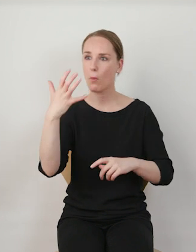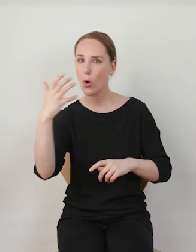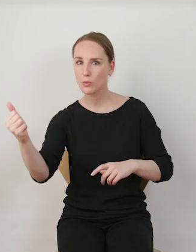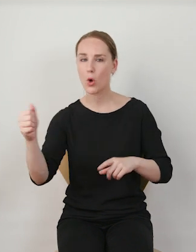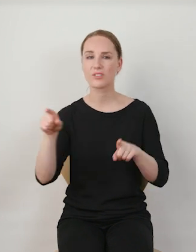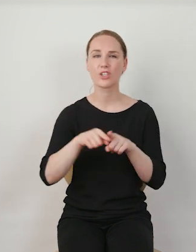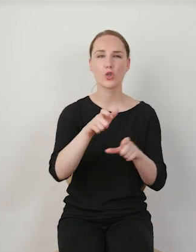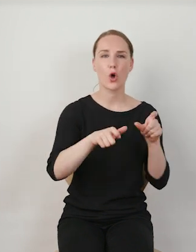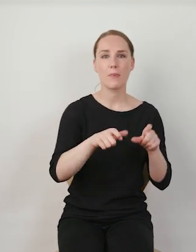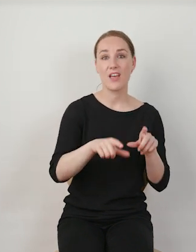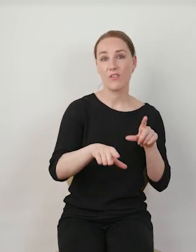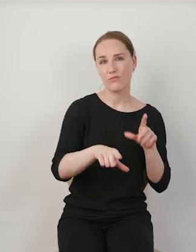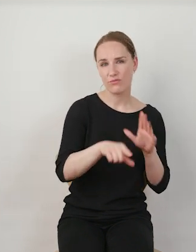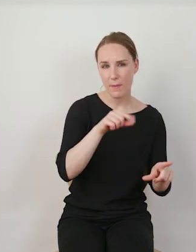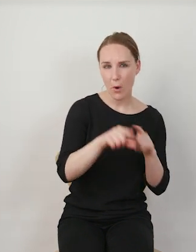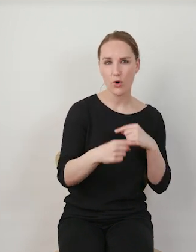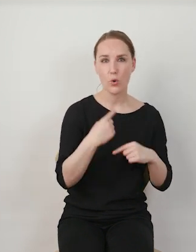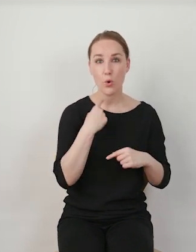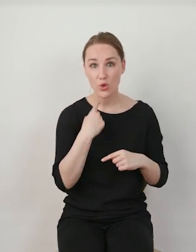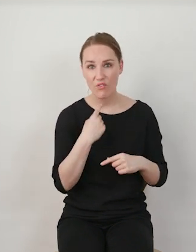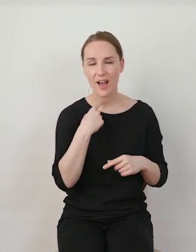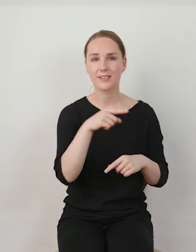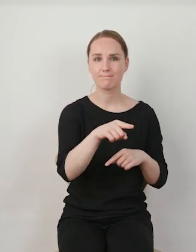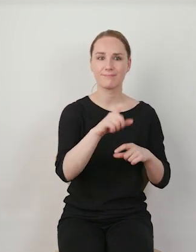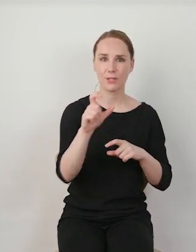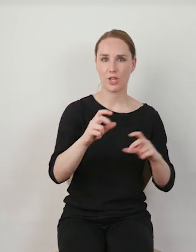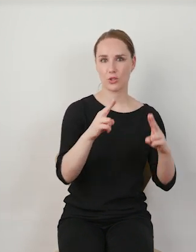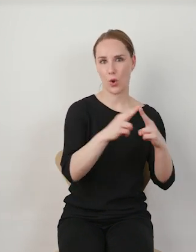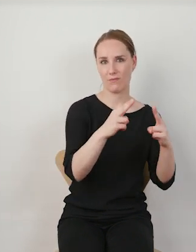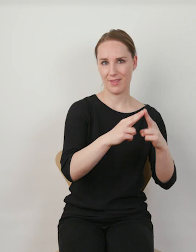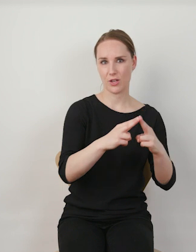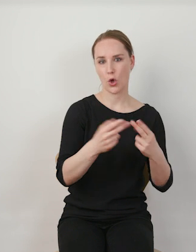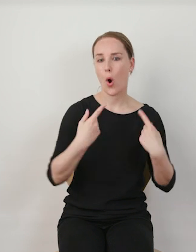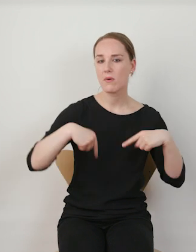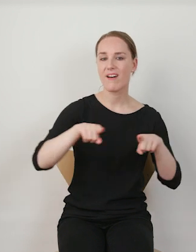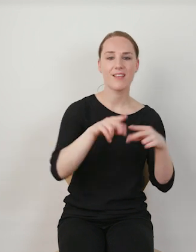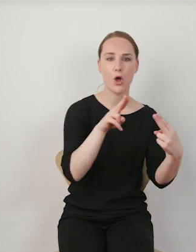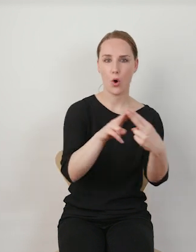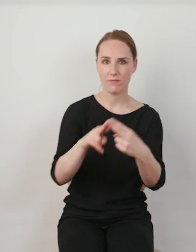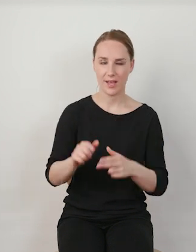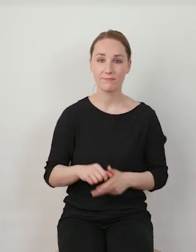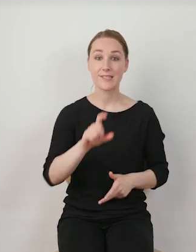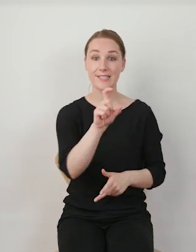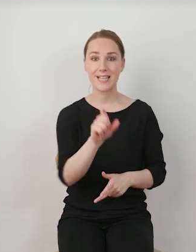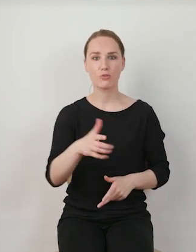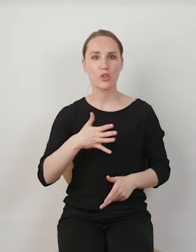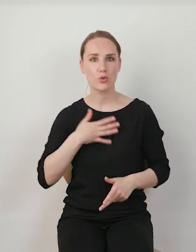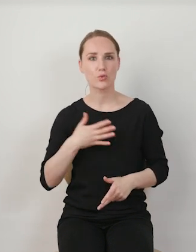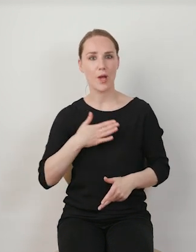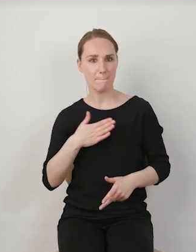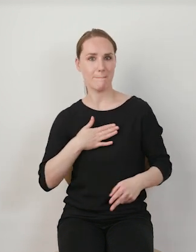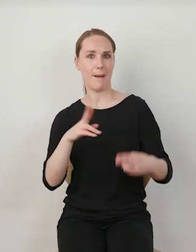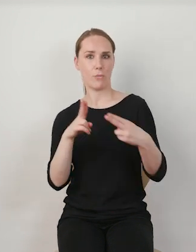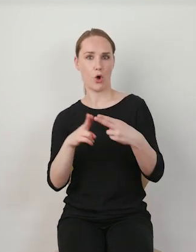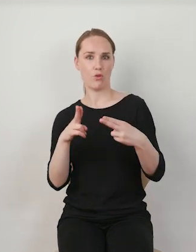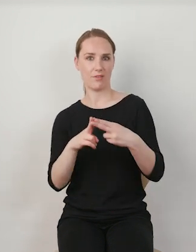wyborcami, po prostu z obywatelami. Dzięki temu mamy medium, gdzie możemy czuć, że ten kontakt cały czas